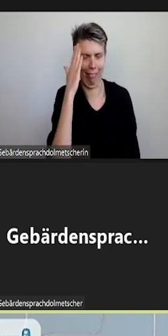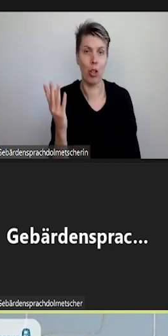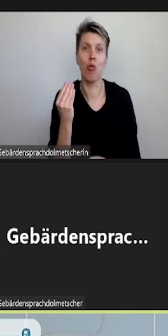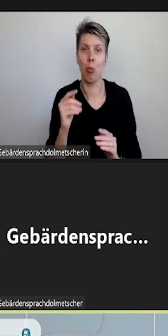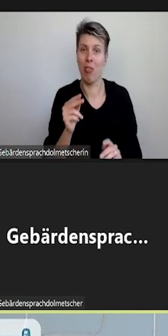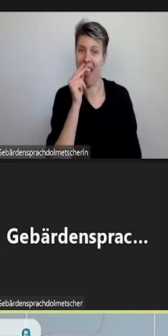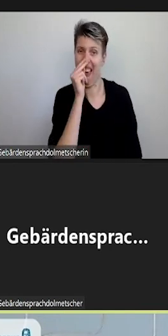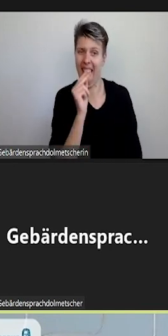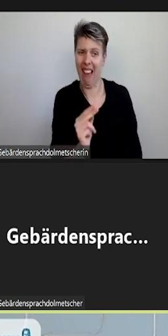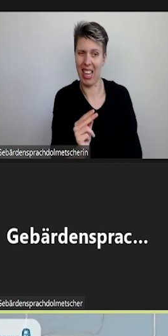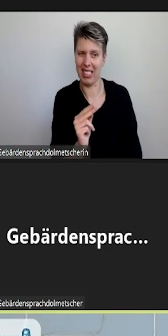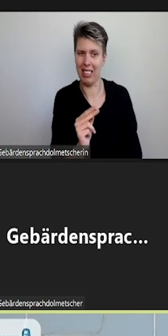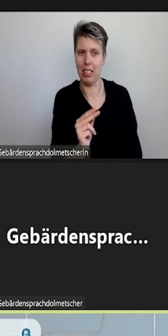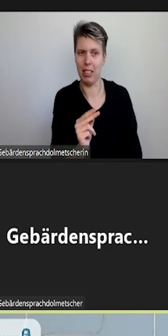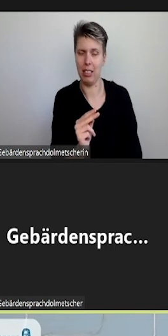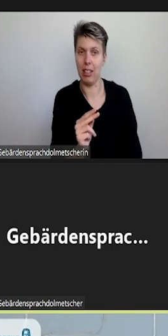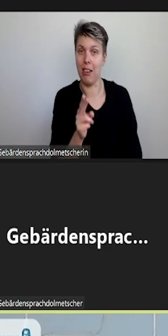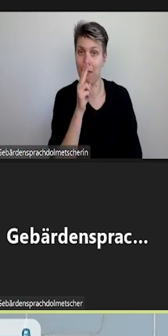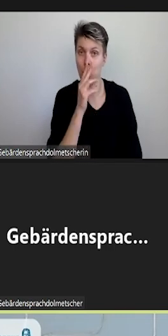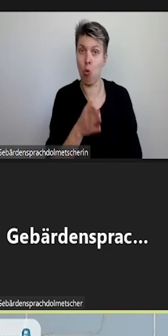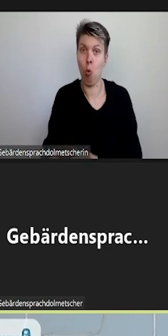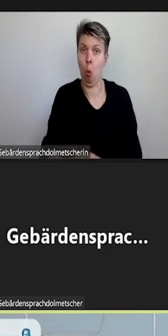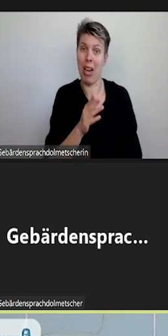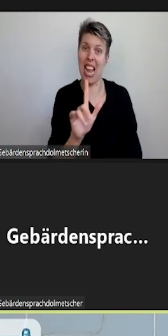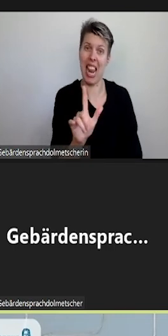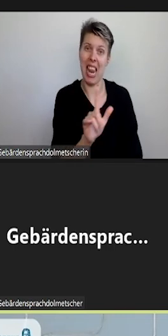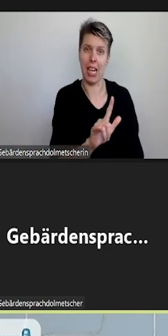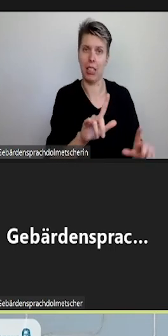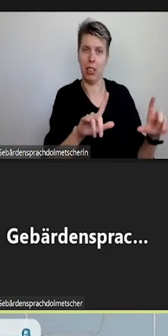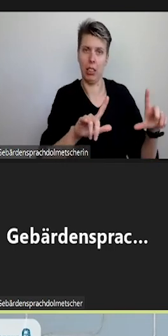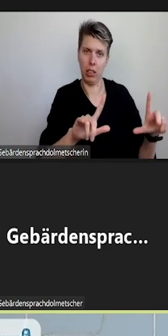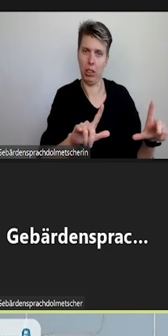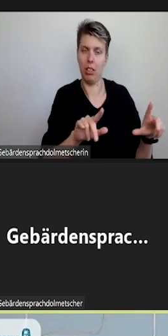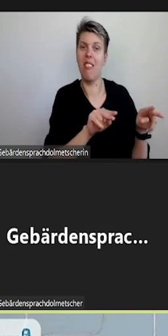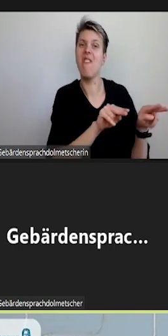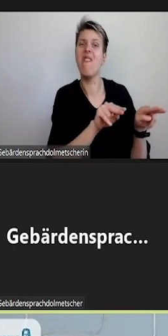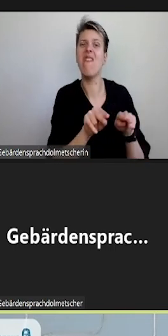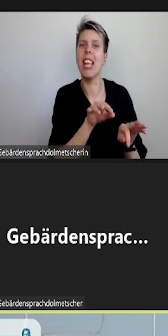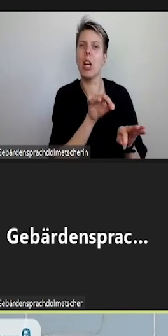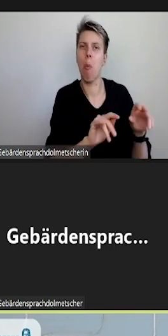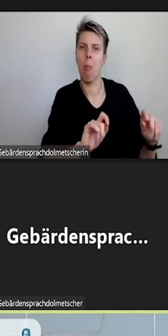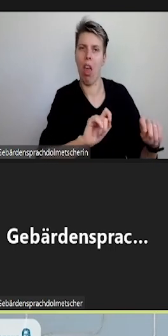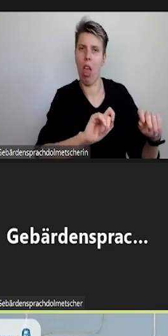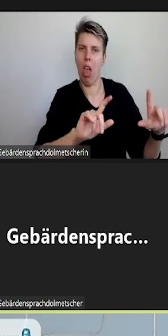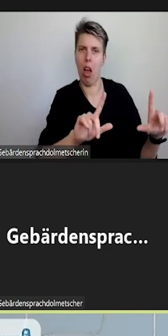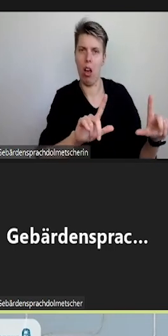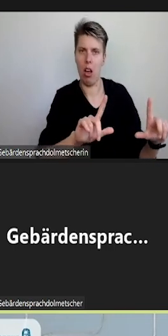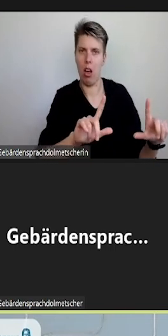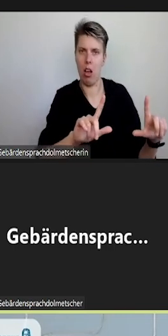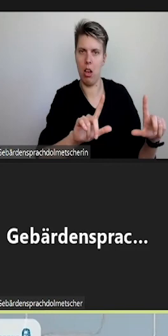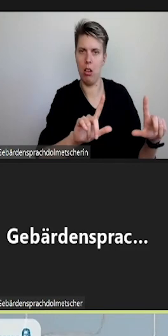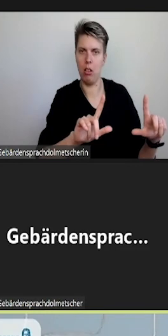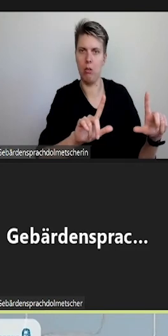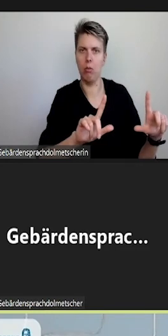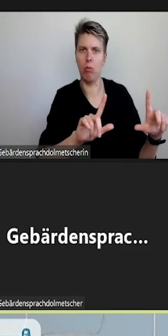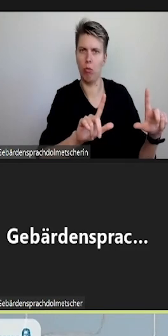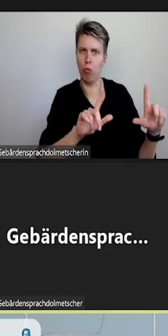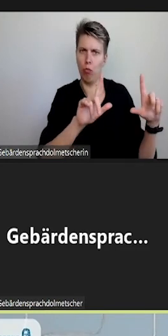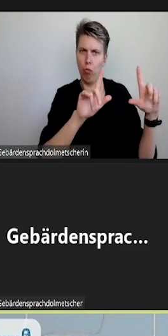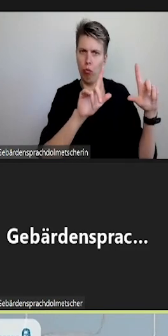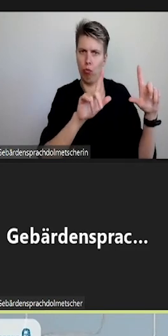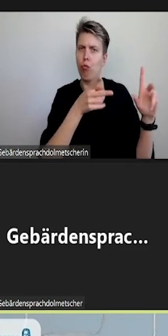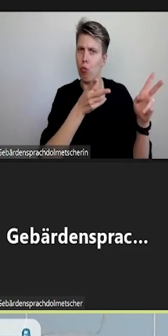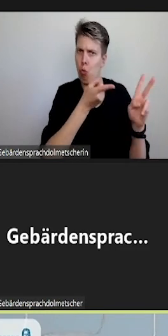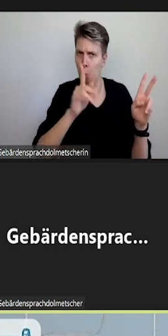Ansicht des Tools so aufgebaut, dass oben links der Videoplayer ist, so wie man es kennt, mit